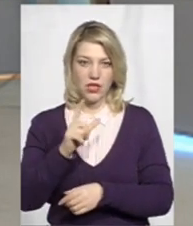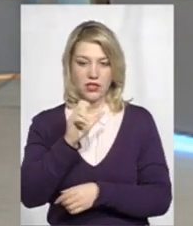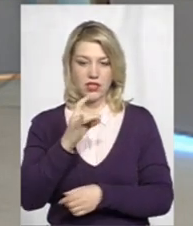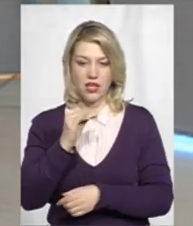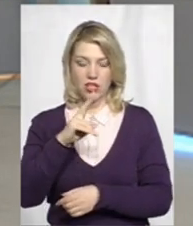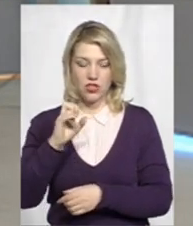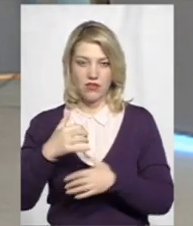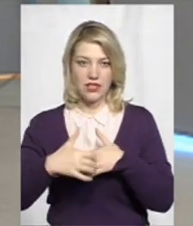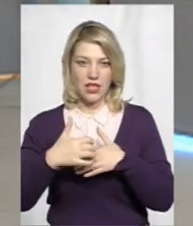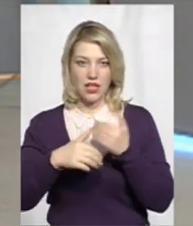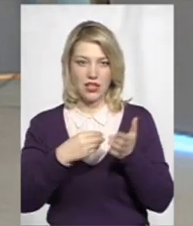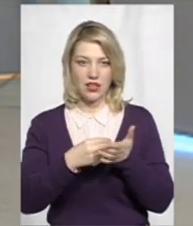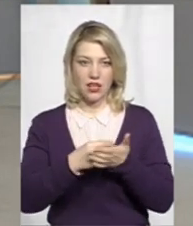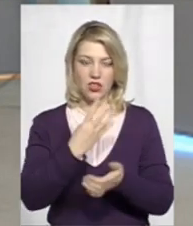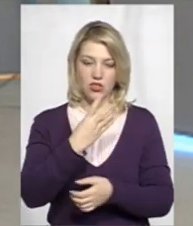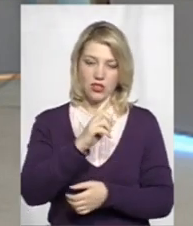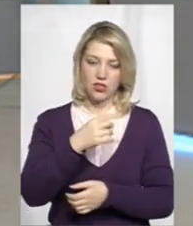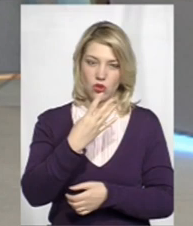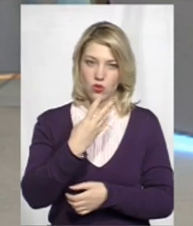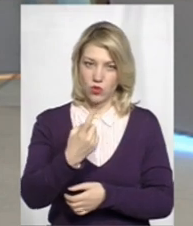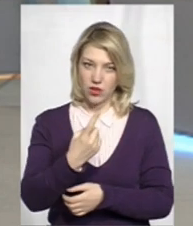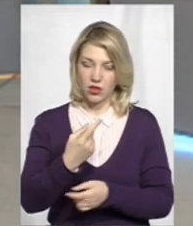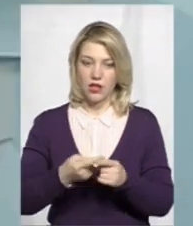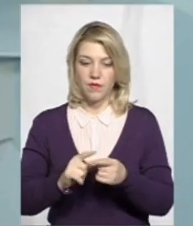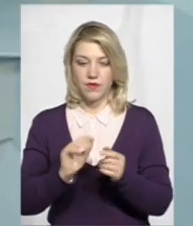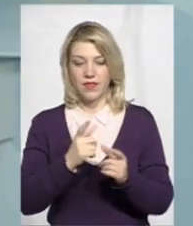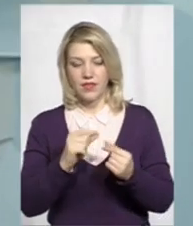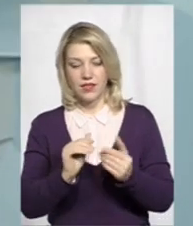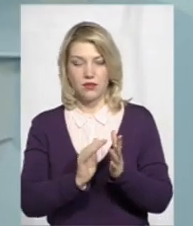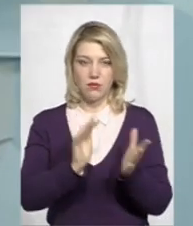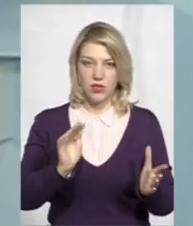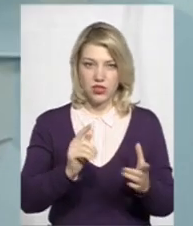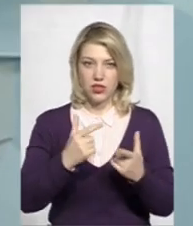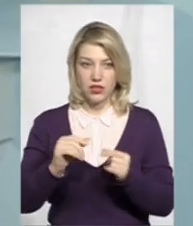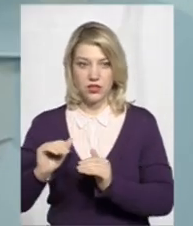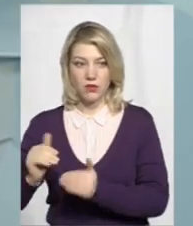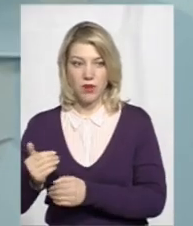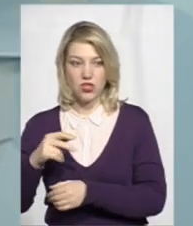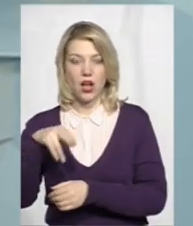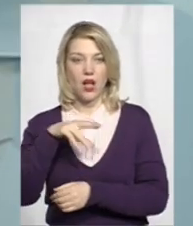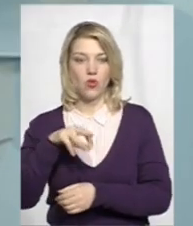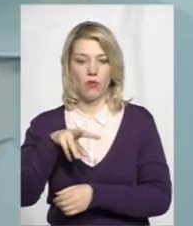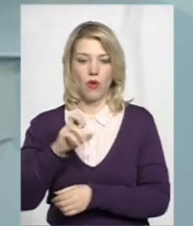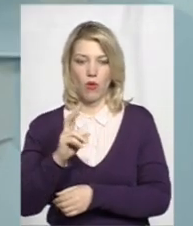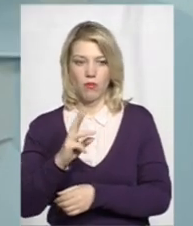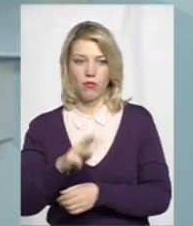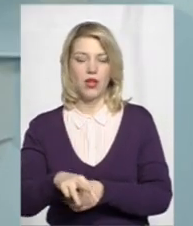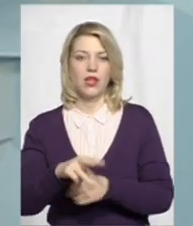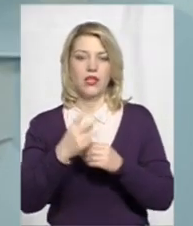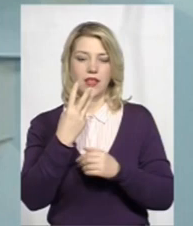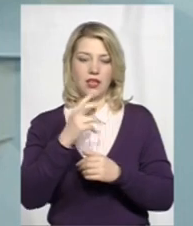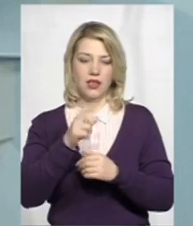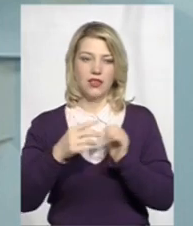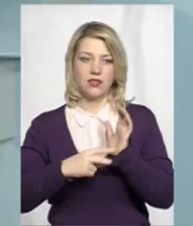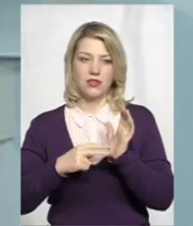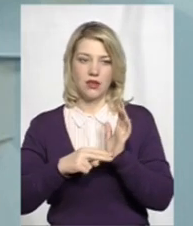тарифом вийшов 4,41, тобто десь більше, десь менше, а домком 3,70, тобто 70